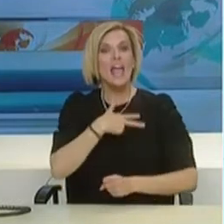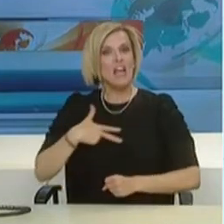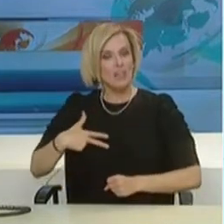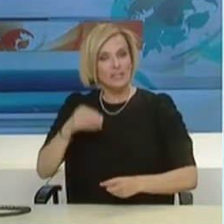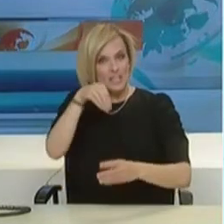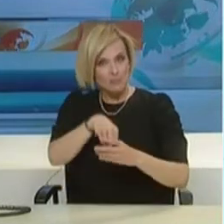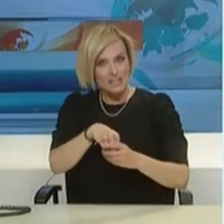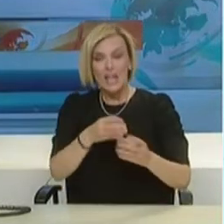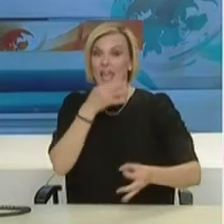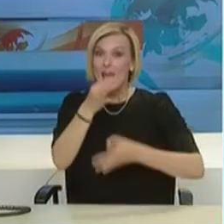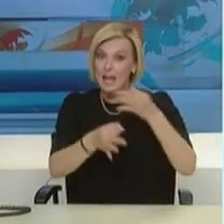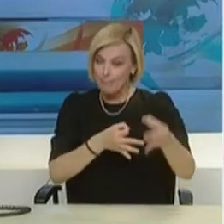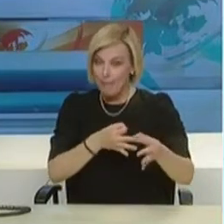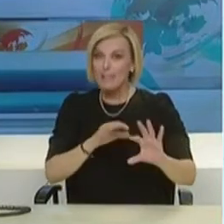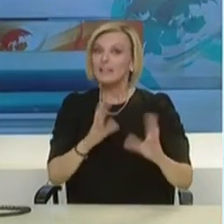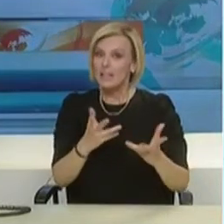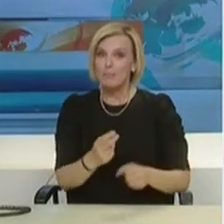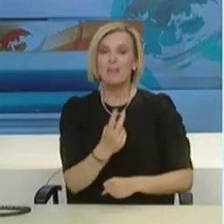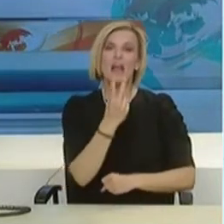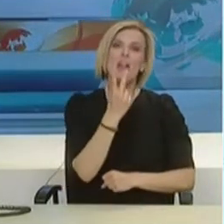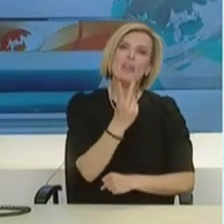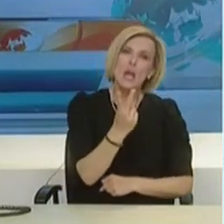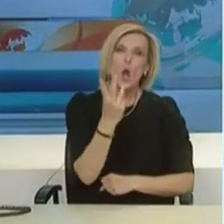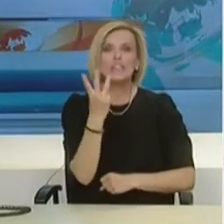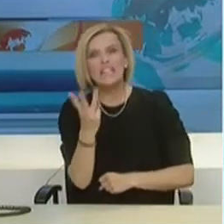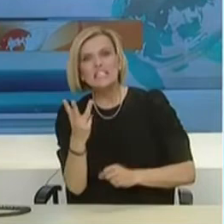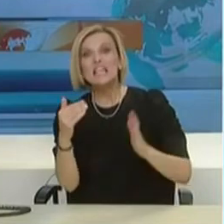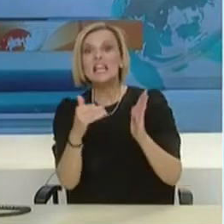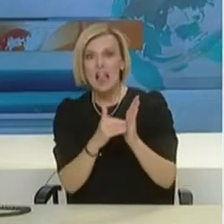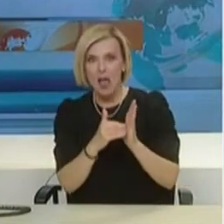τουλάχιστον 2 με 3.000 συμπολίτες μας έχουν ήδη μολυνθεί από τον ιό.